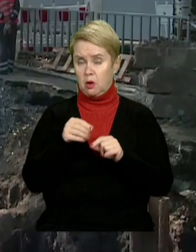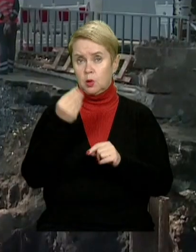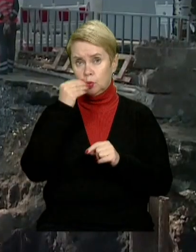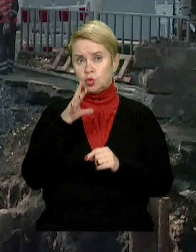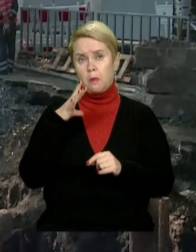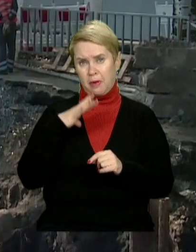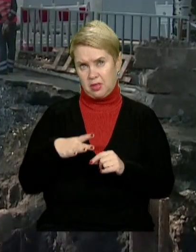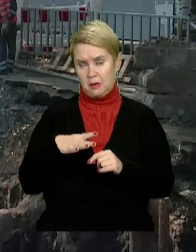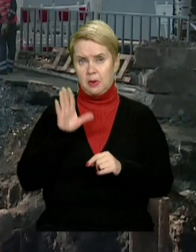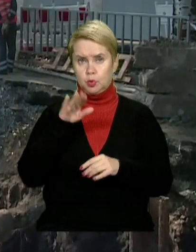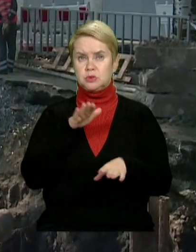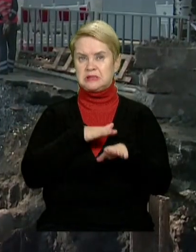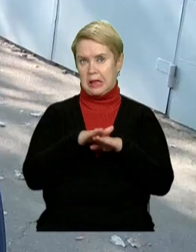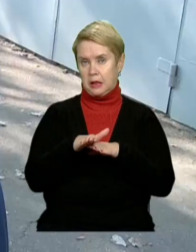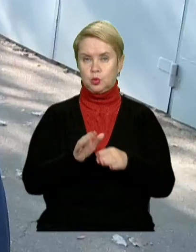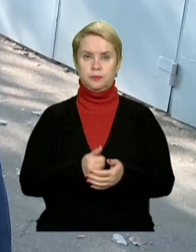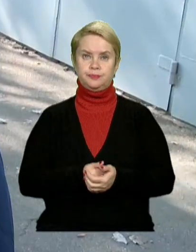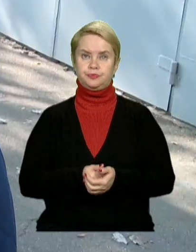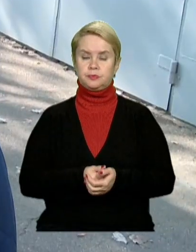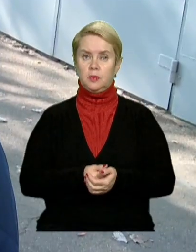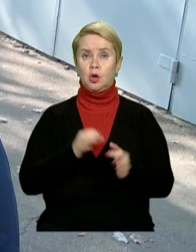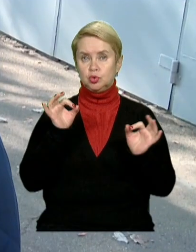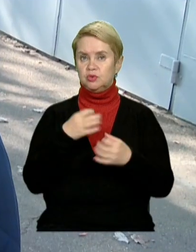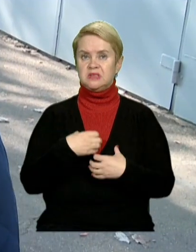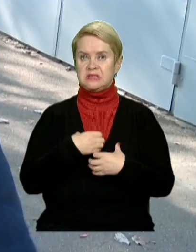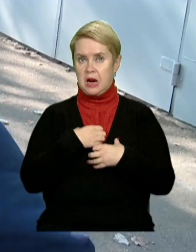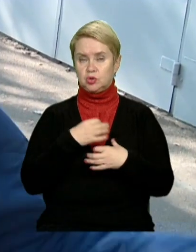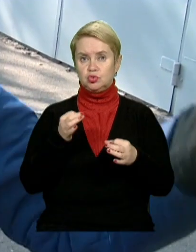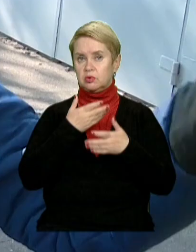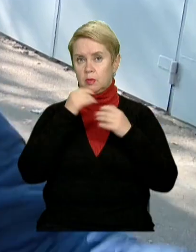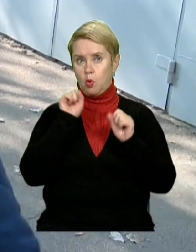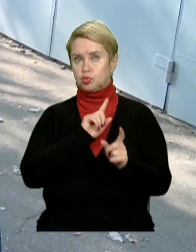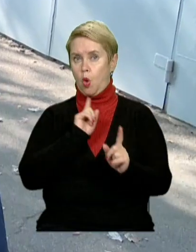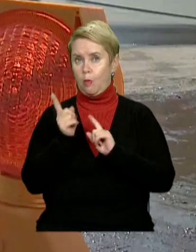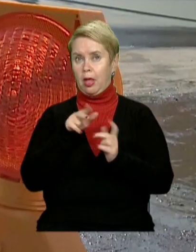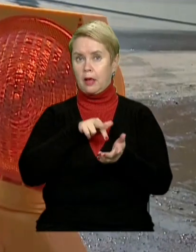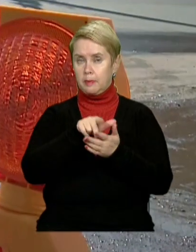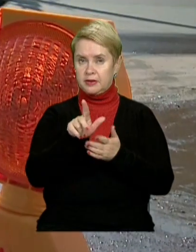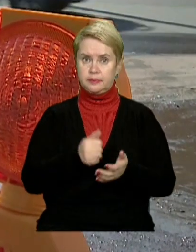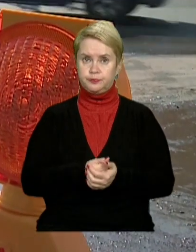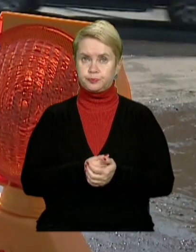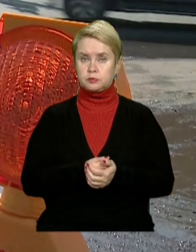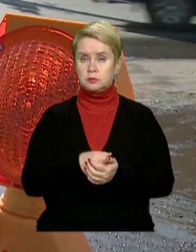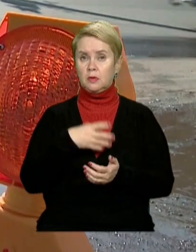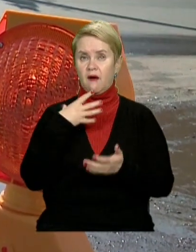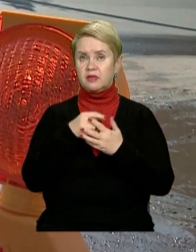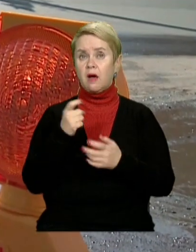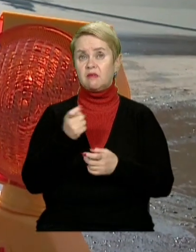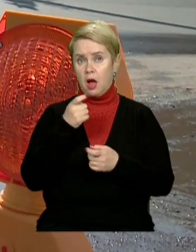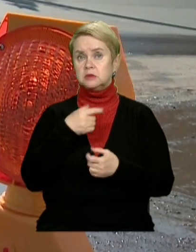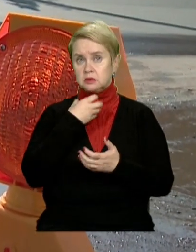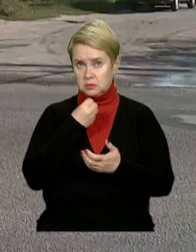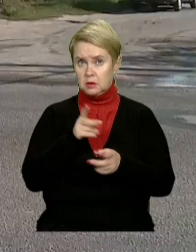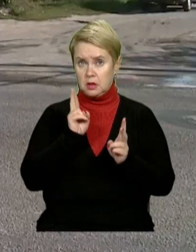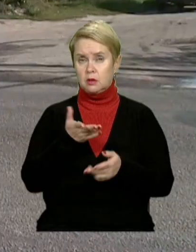Лучше потерпіти, звісно, пускай зробили, Нічого страшного, цьому немає, можна об'їхати, обійти. Автовласники погоджуються,